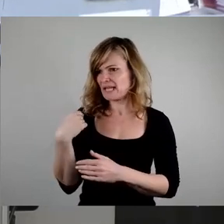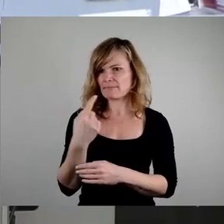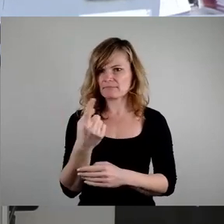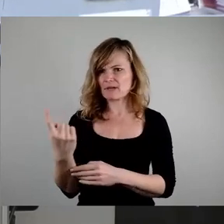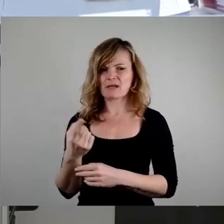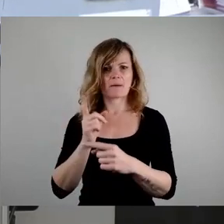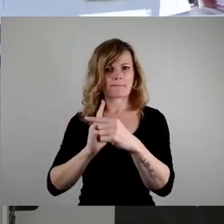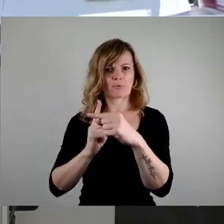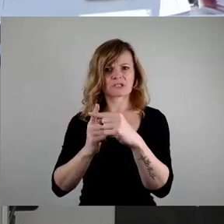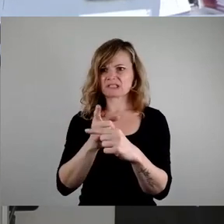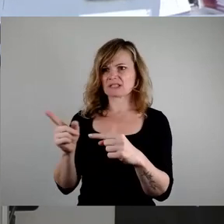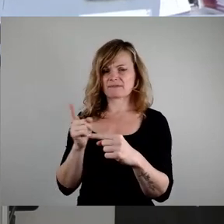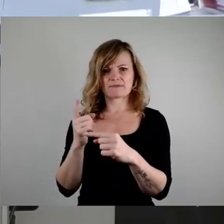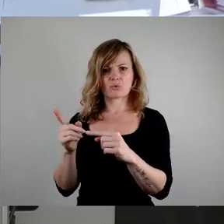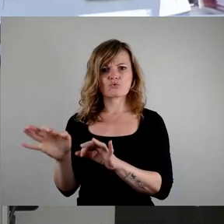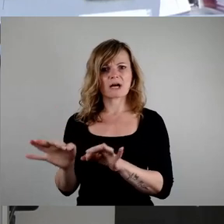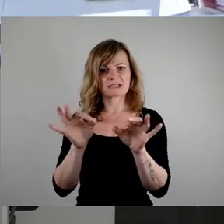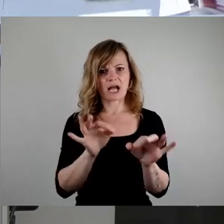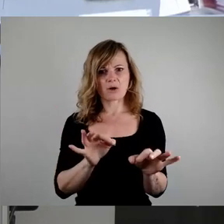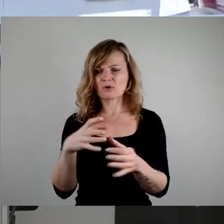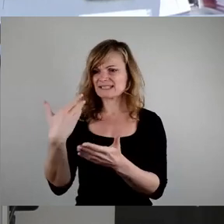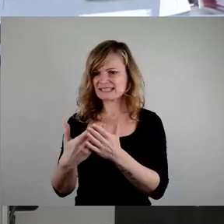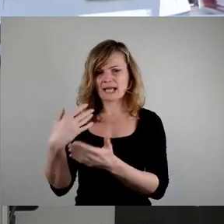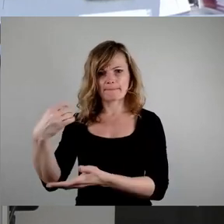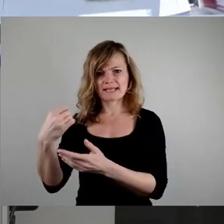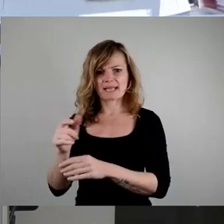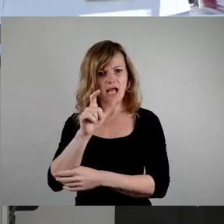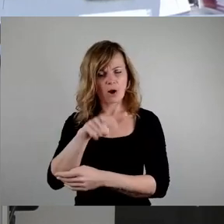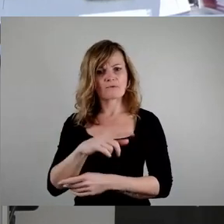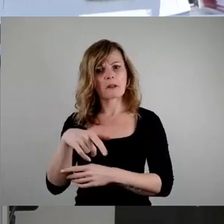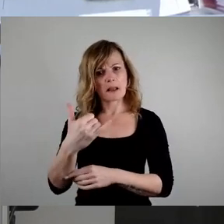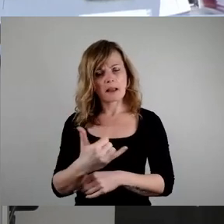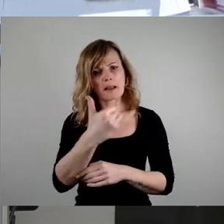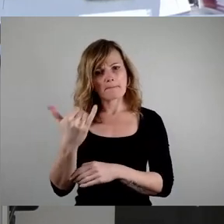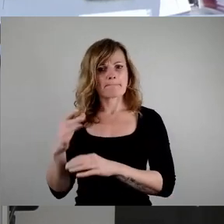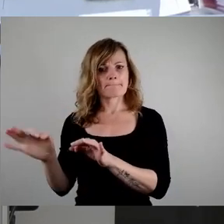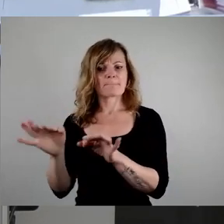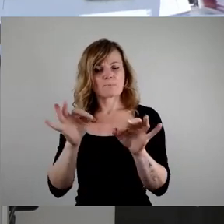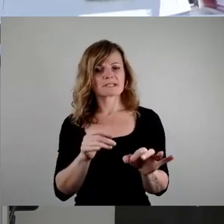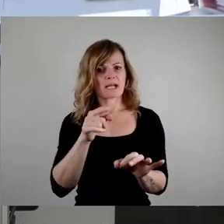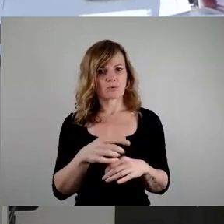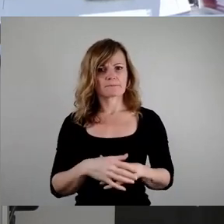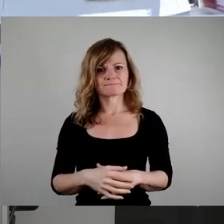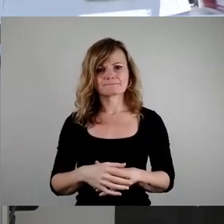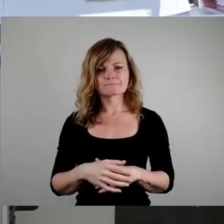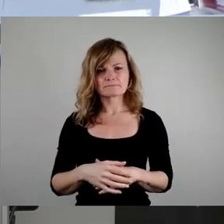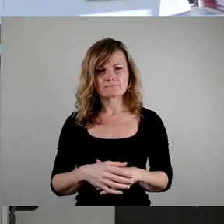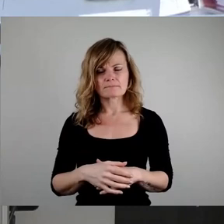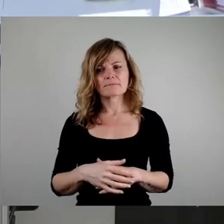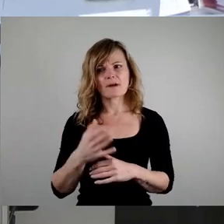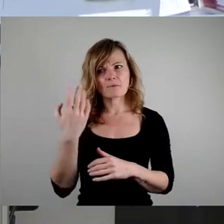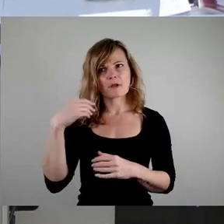zur Übertragung der Mittel positioniert, die im Finanzausschuss das noch etwas anders gesehen haben. Wenn das jetzt anders